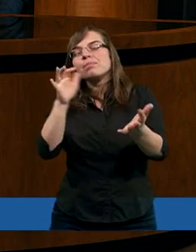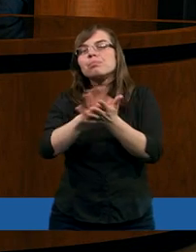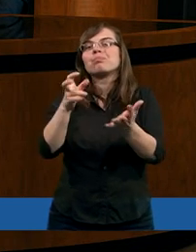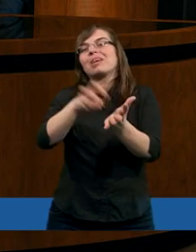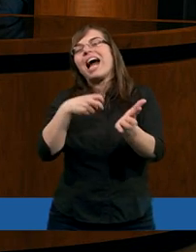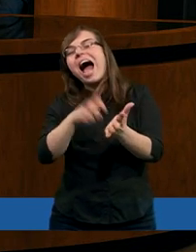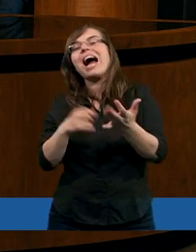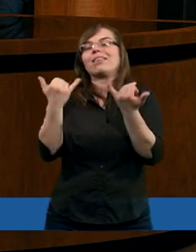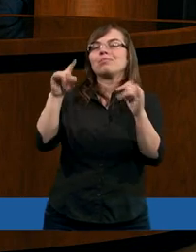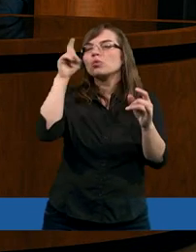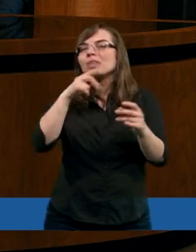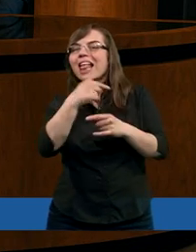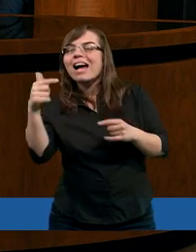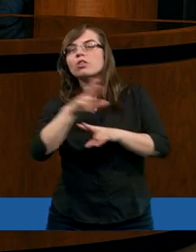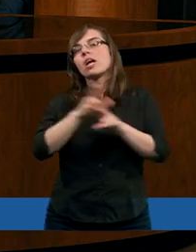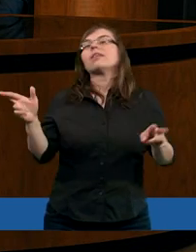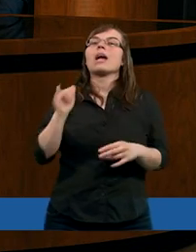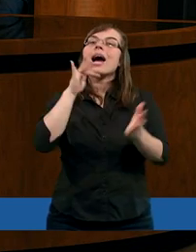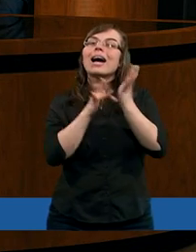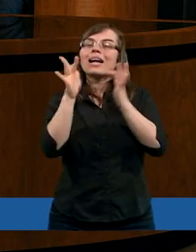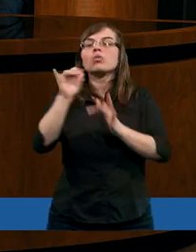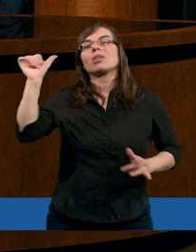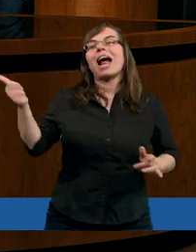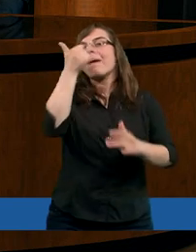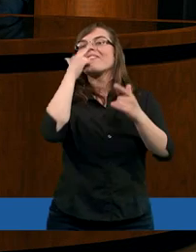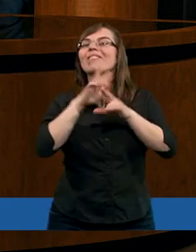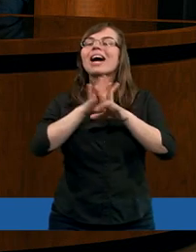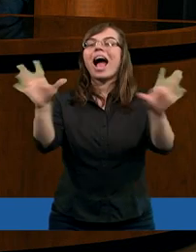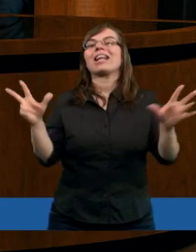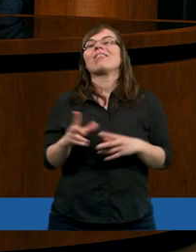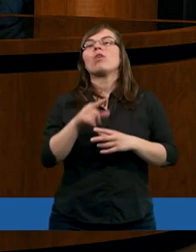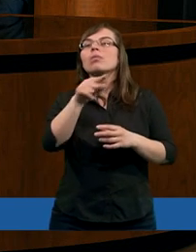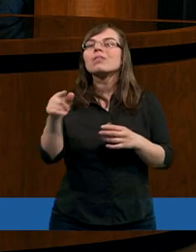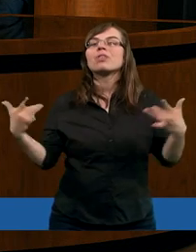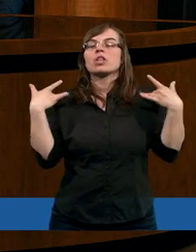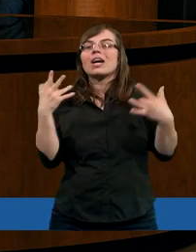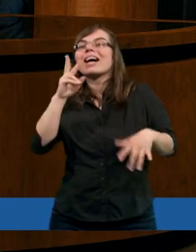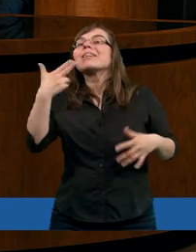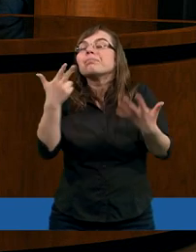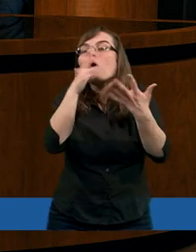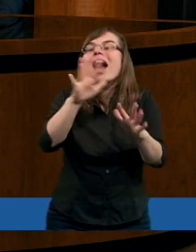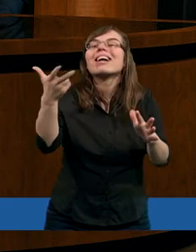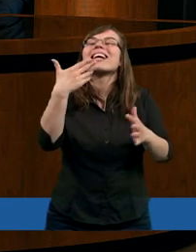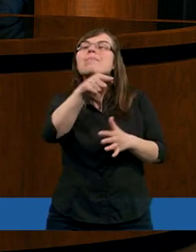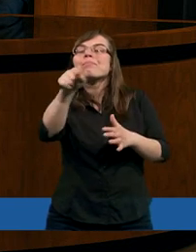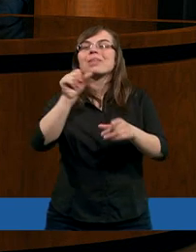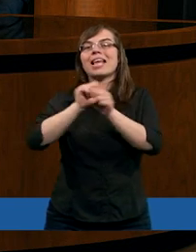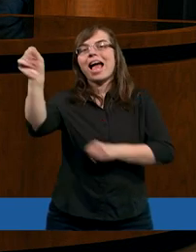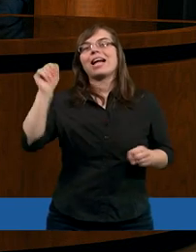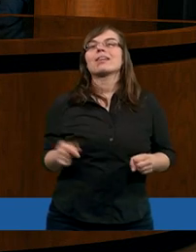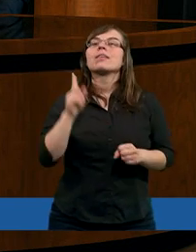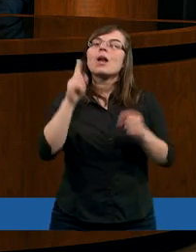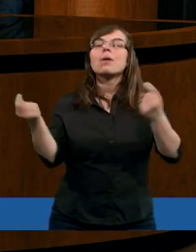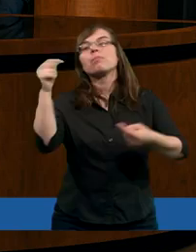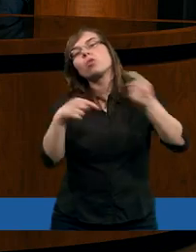bez jakichś braków. I Chrystus najpierw wykazywał w życiu, kim On jest. Czy to Mu